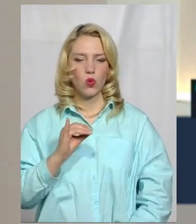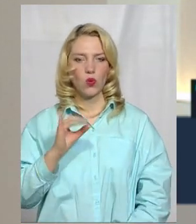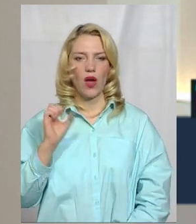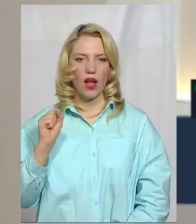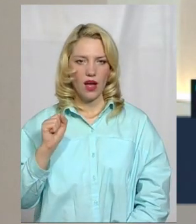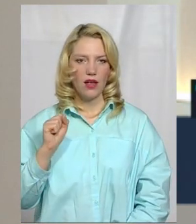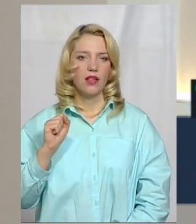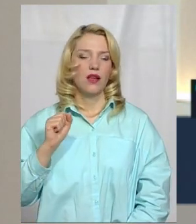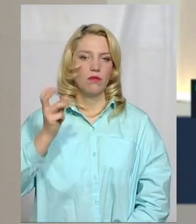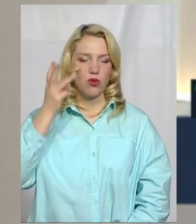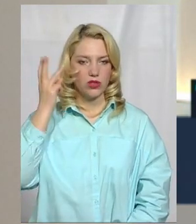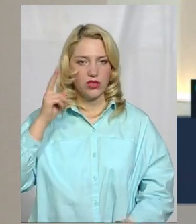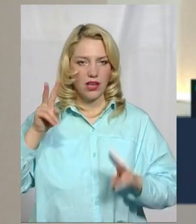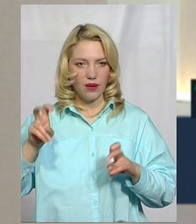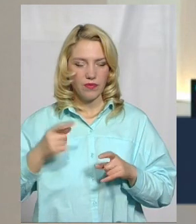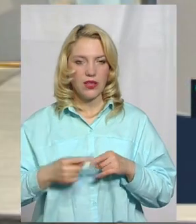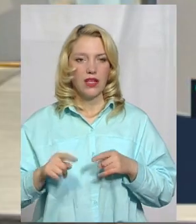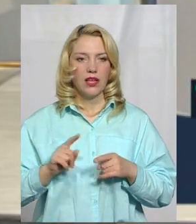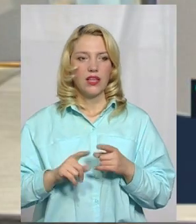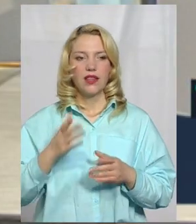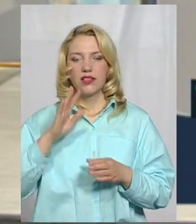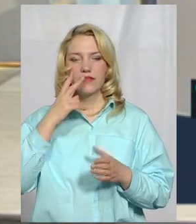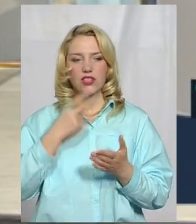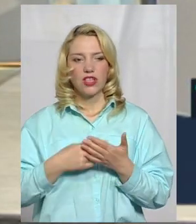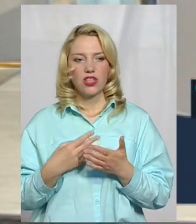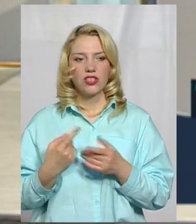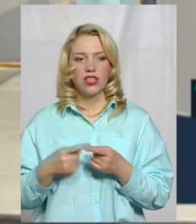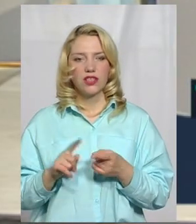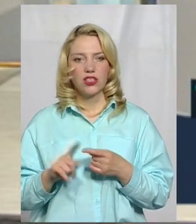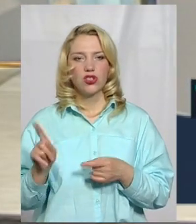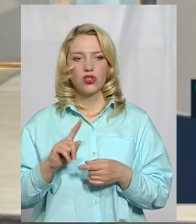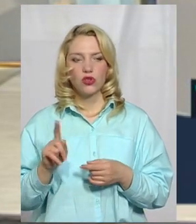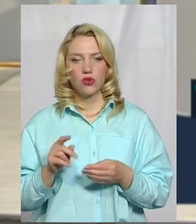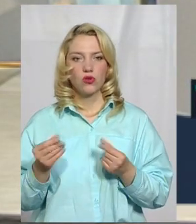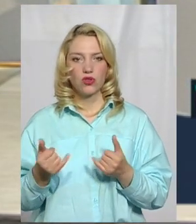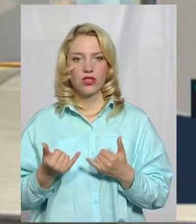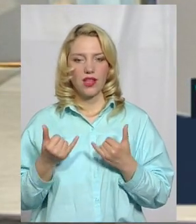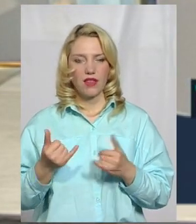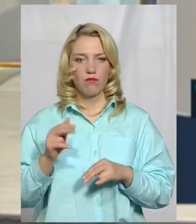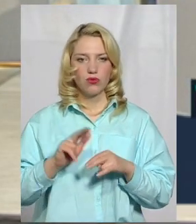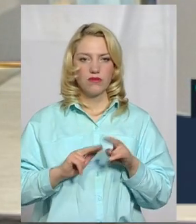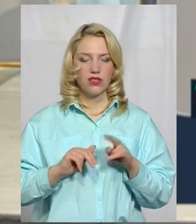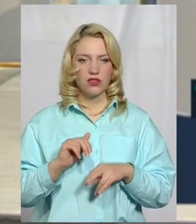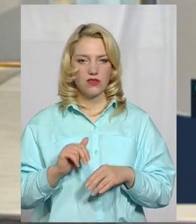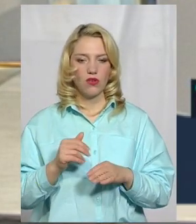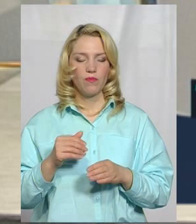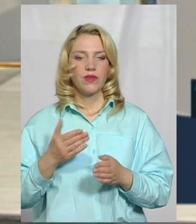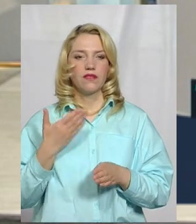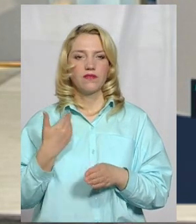Поділля. Пані Лілія, незважаючи на те, що кошти на будівництво виділені